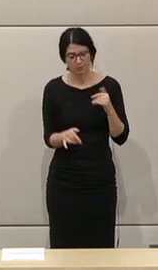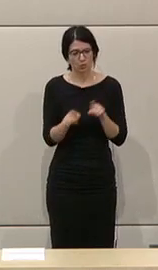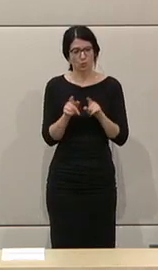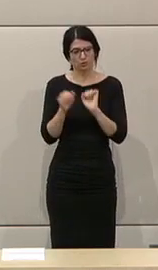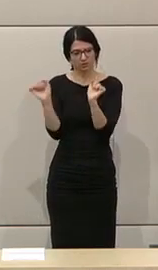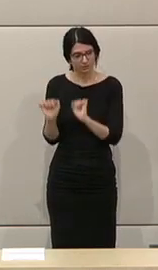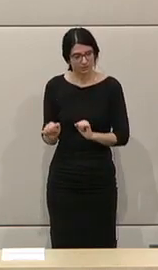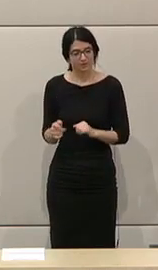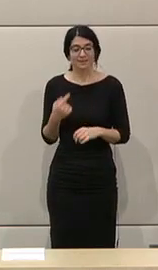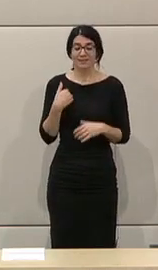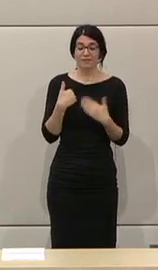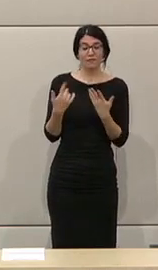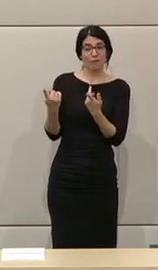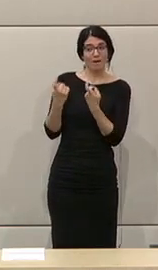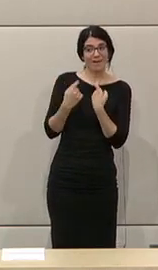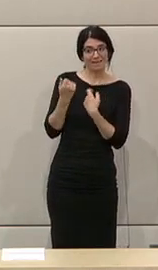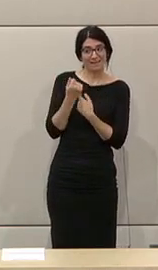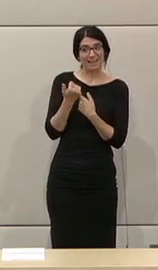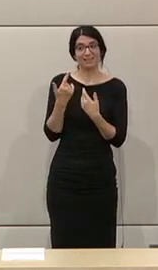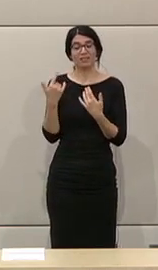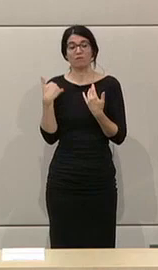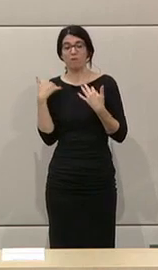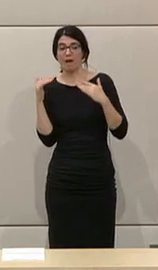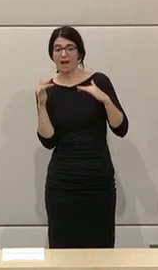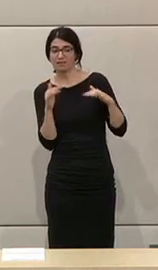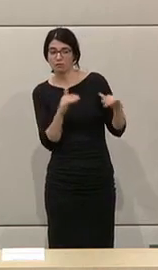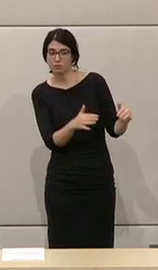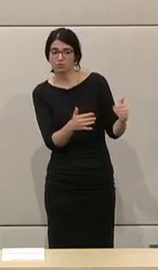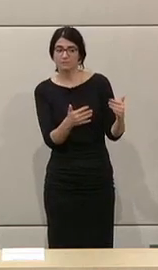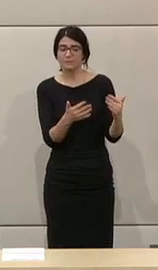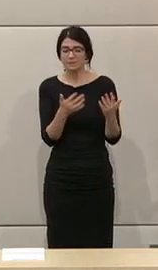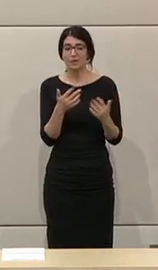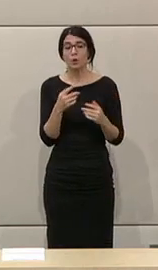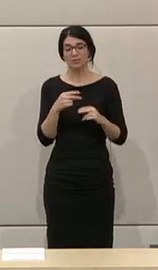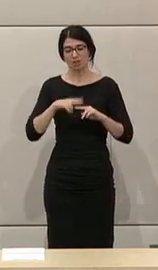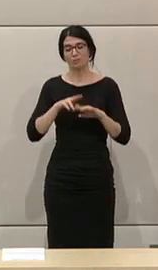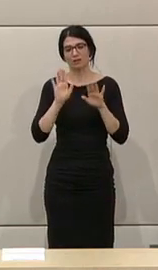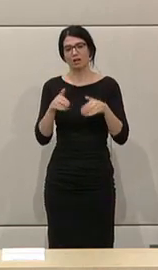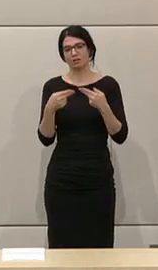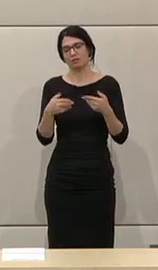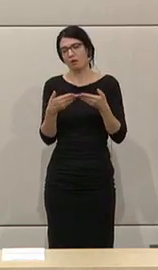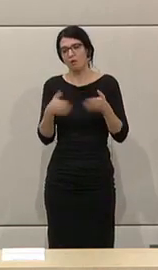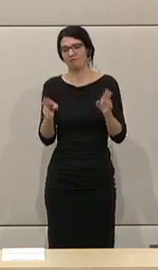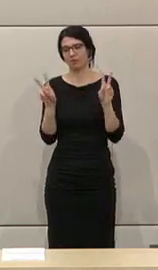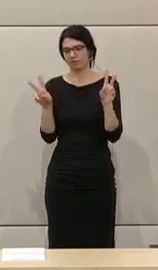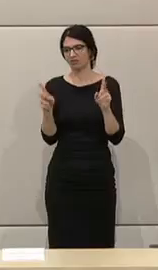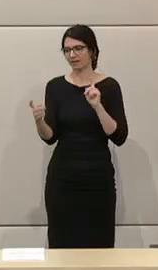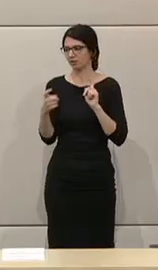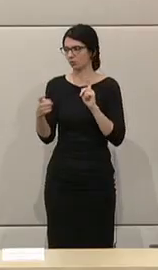zuzugeben, wo sie Geld lukrieren, was sie für Einflussnahmen hier gesetzt werden und dann können wir offen darüber diskutieren.